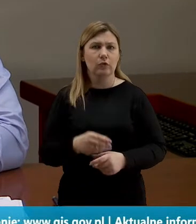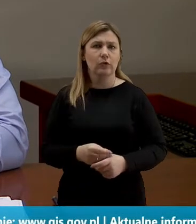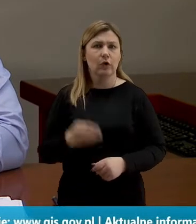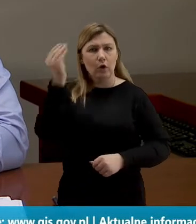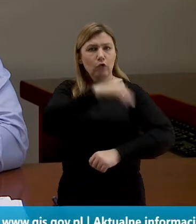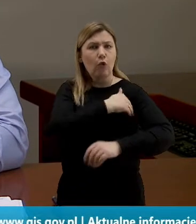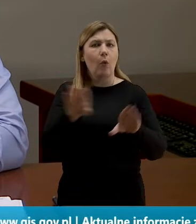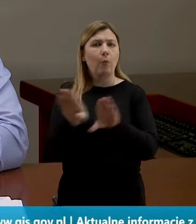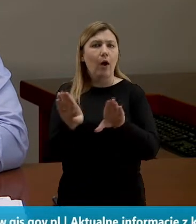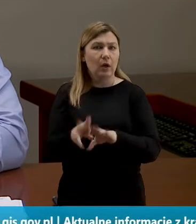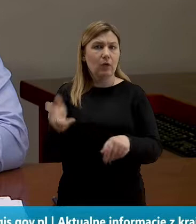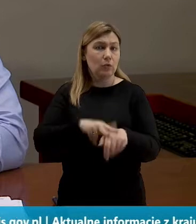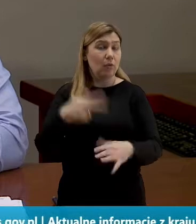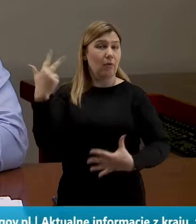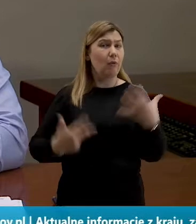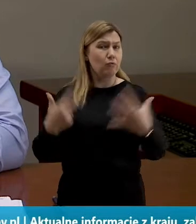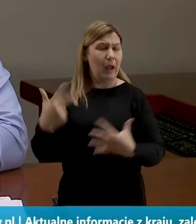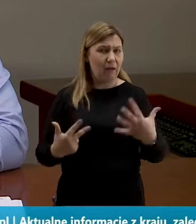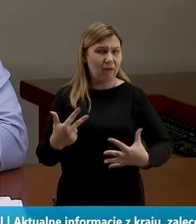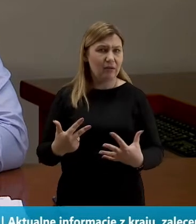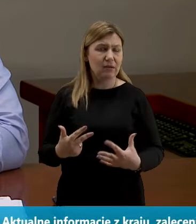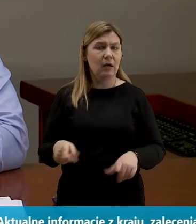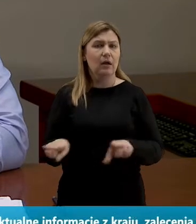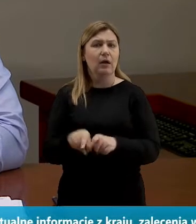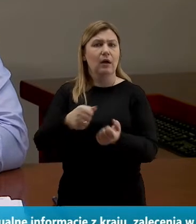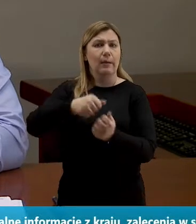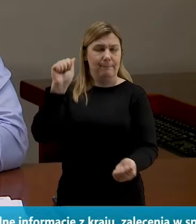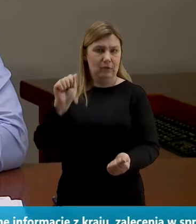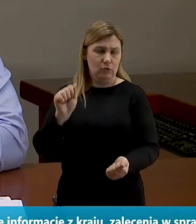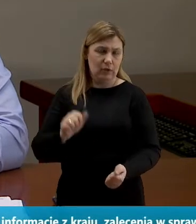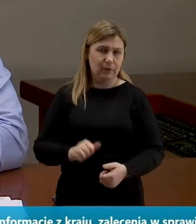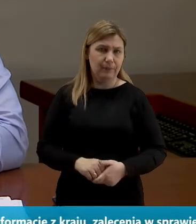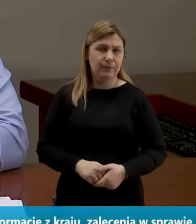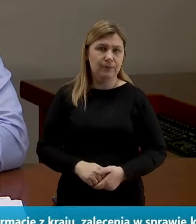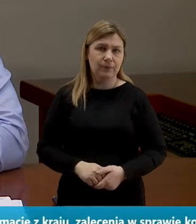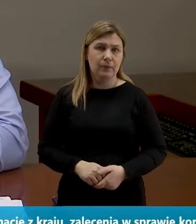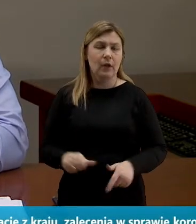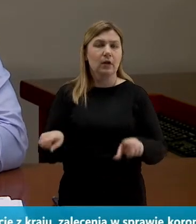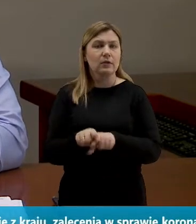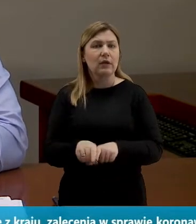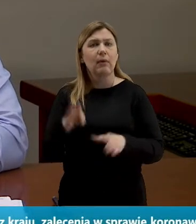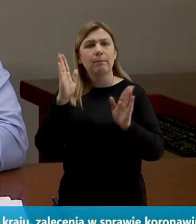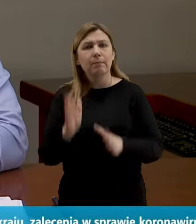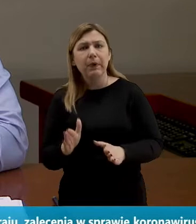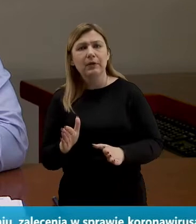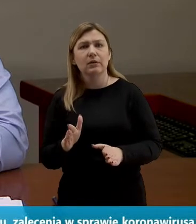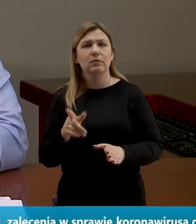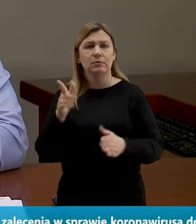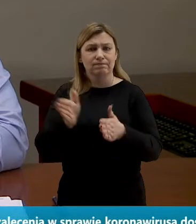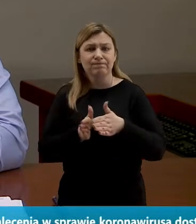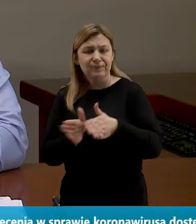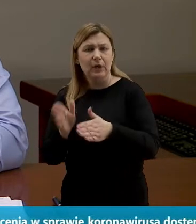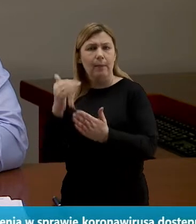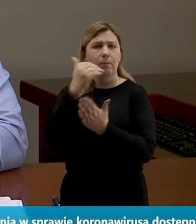podstawowych, którzy są w ostatniej klasie i maturzystów. Zapewne pojawią się też dedykowane dla nich